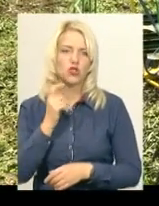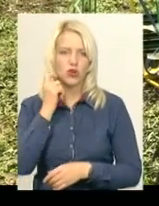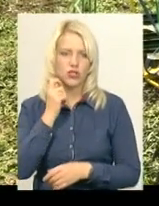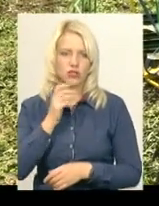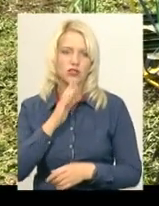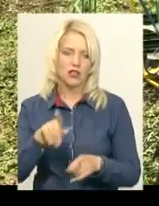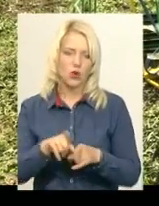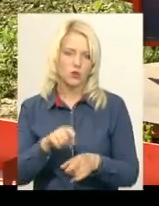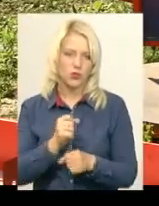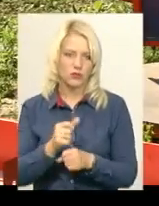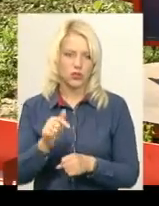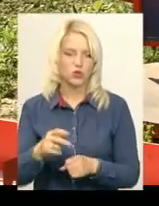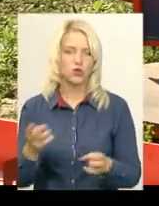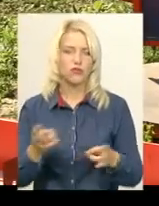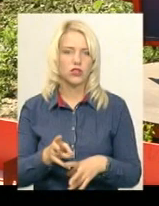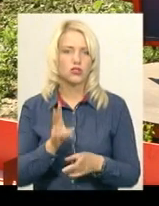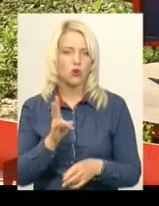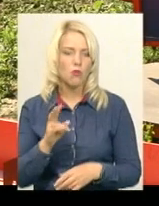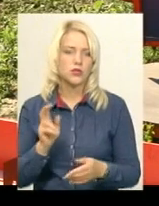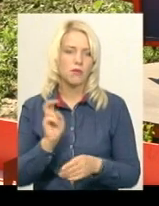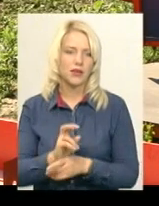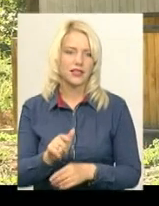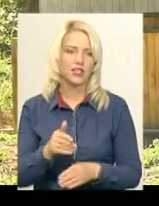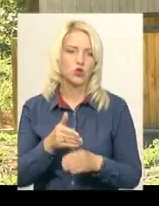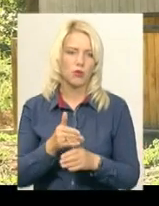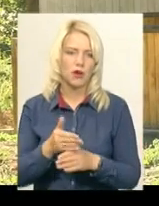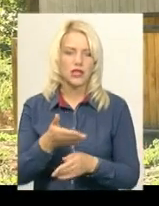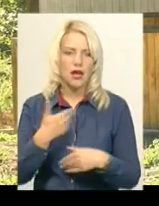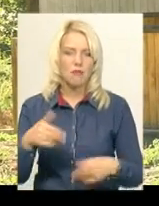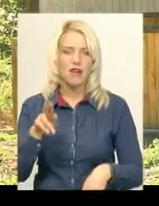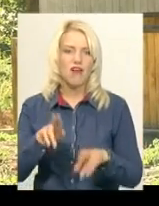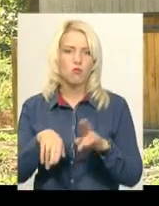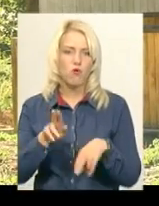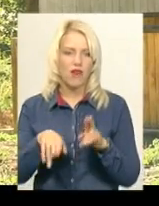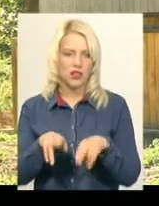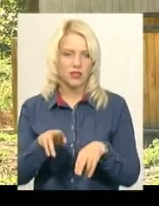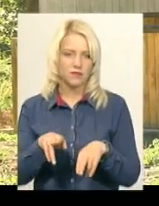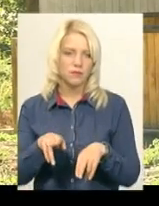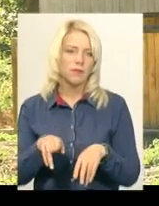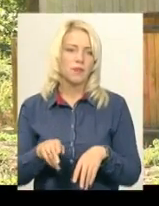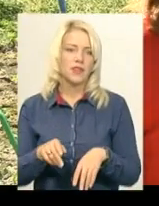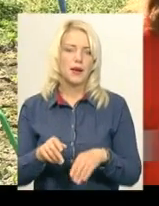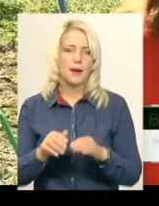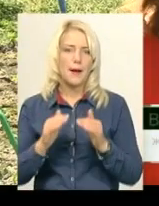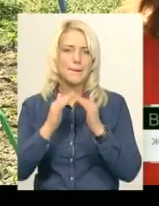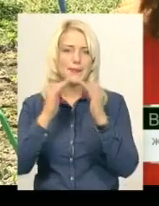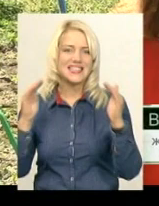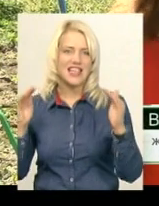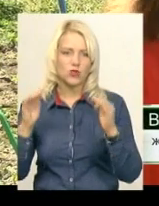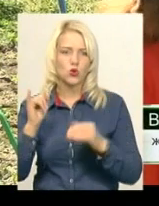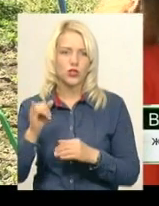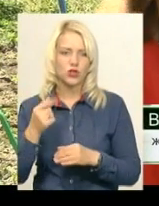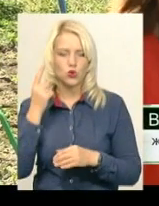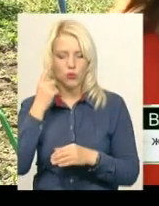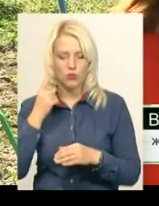працювала тут. Довелося комусь прийти і допомагати. Ми фарбували віситку, думали,